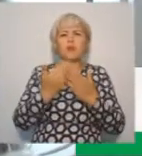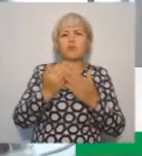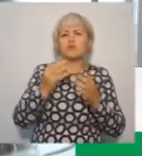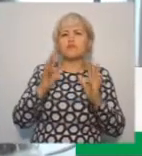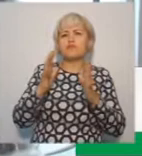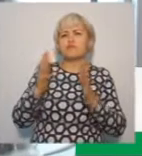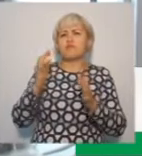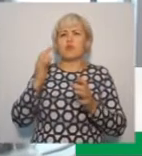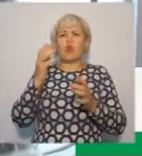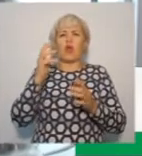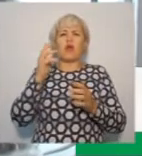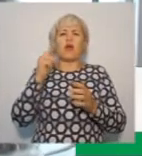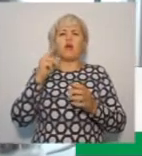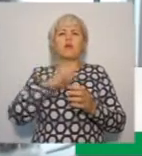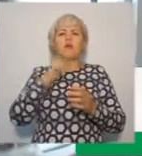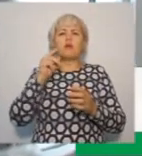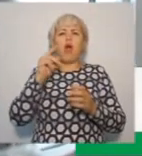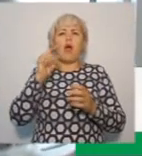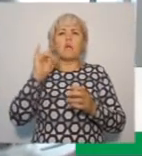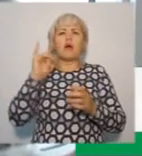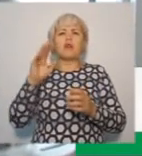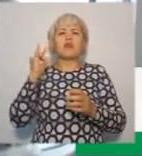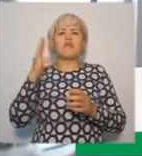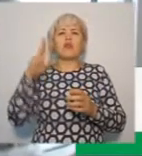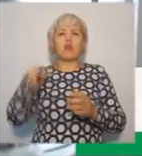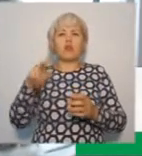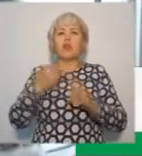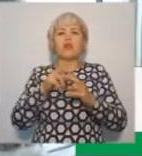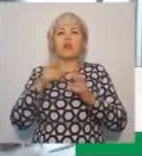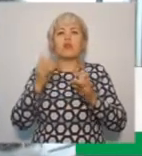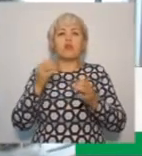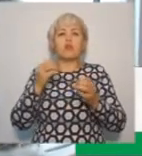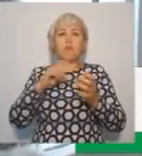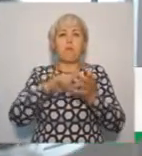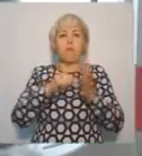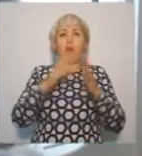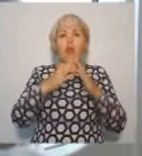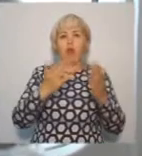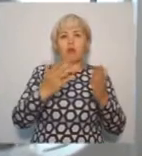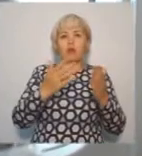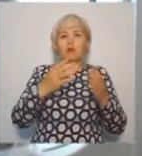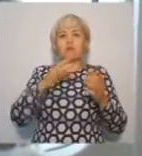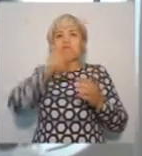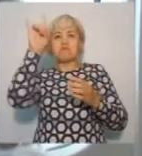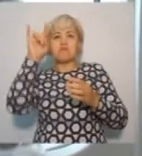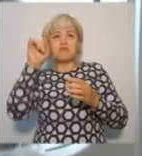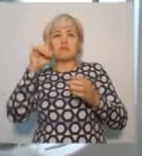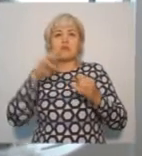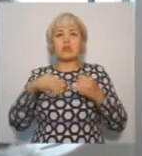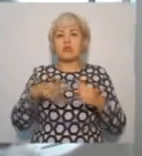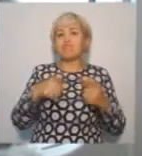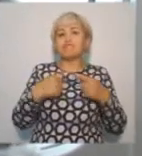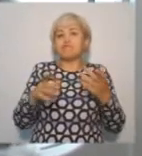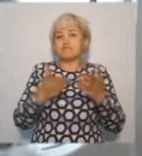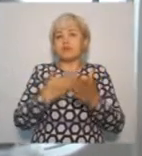Это не в палате, где БКБ. Это в палате лечебно-профологического учреждения, где все доступно.